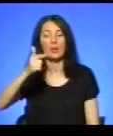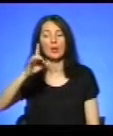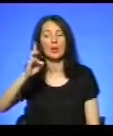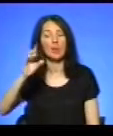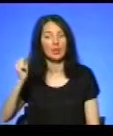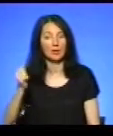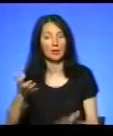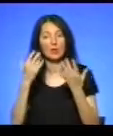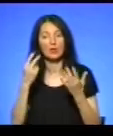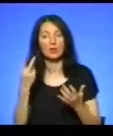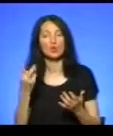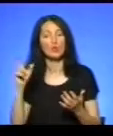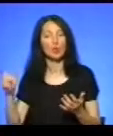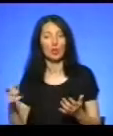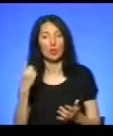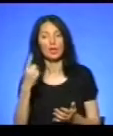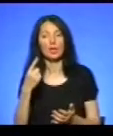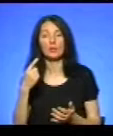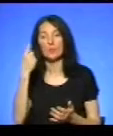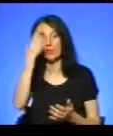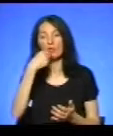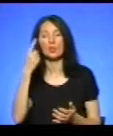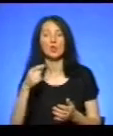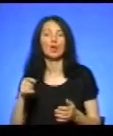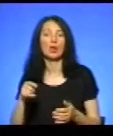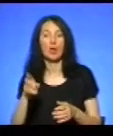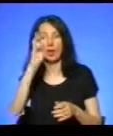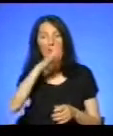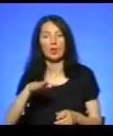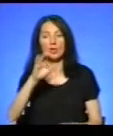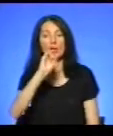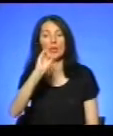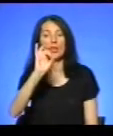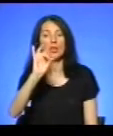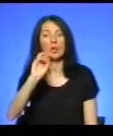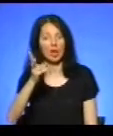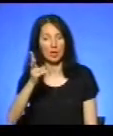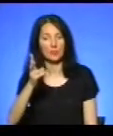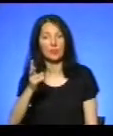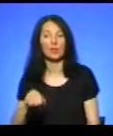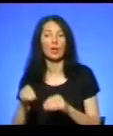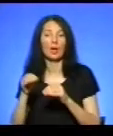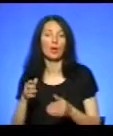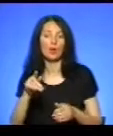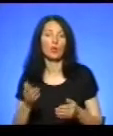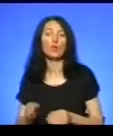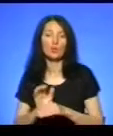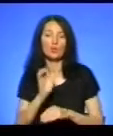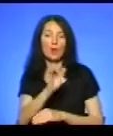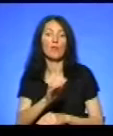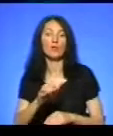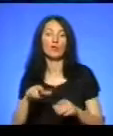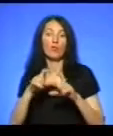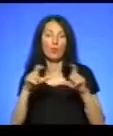Іраку, інший – особа без громадянства, поміщена в пункт тимчасового перебування іноземних громадян Волинської області.